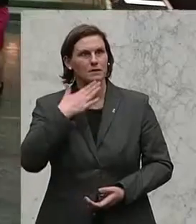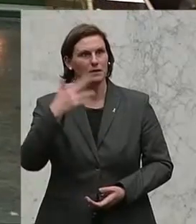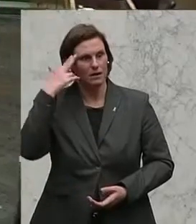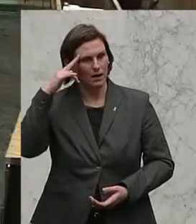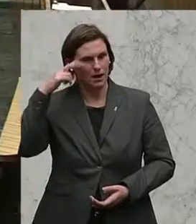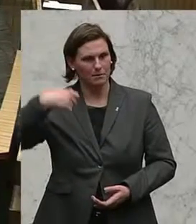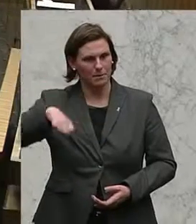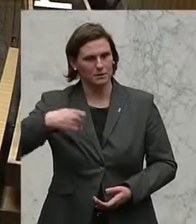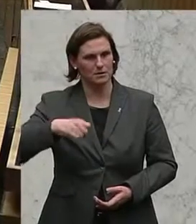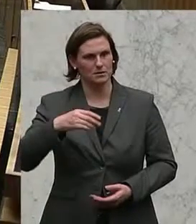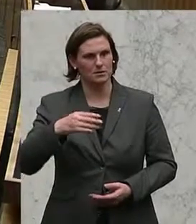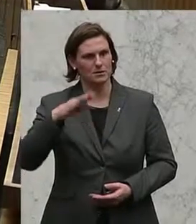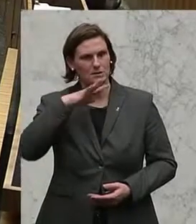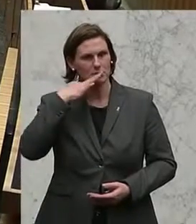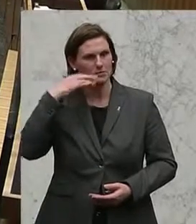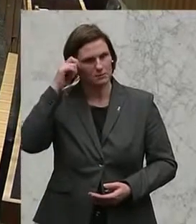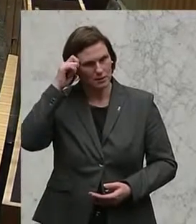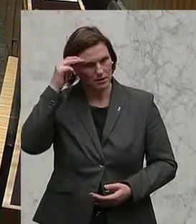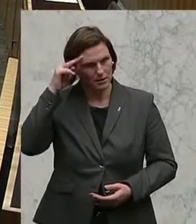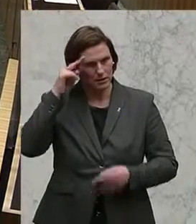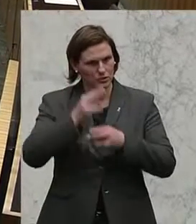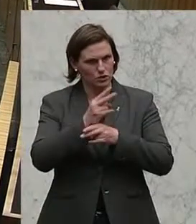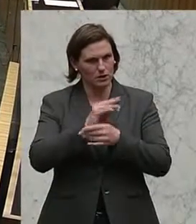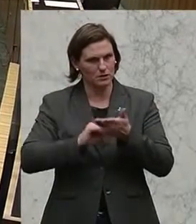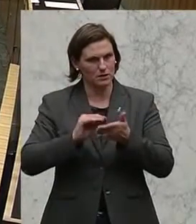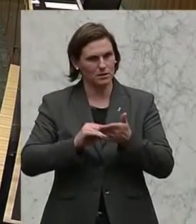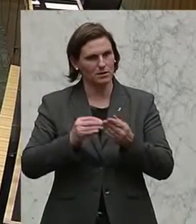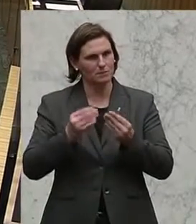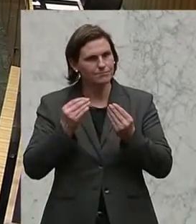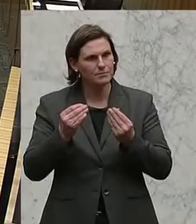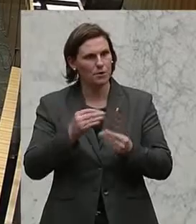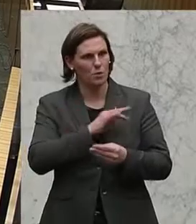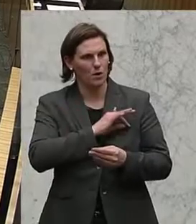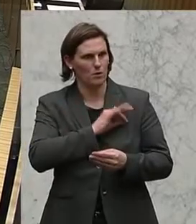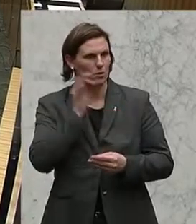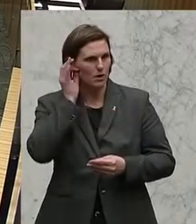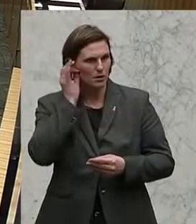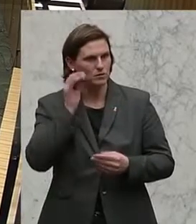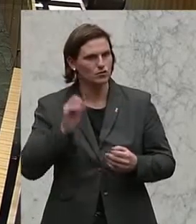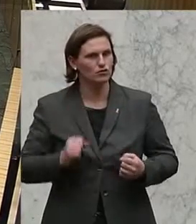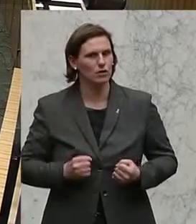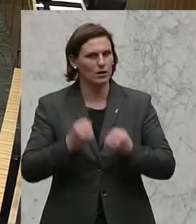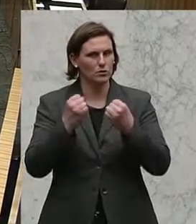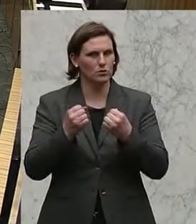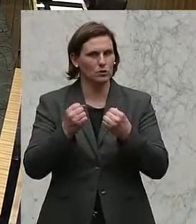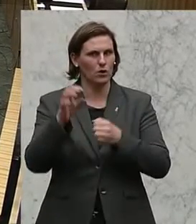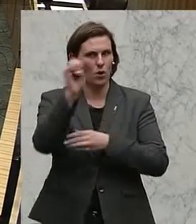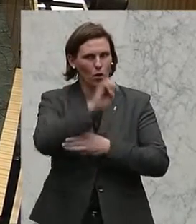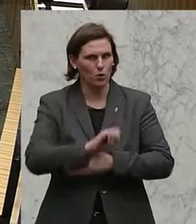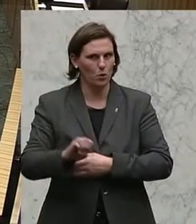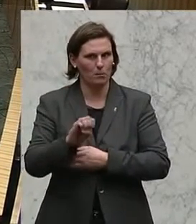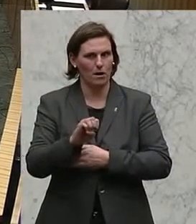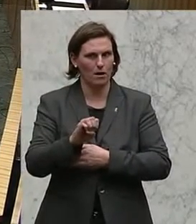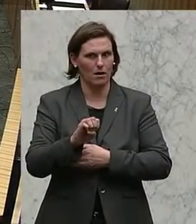Eva-Maria Himmelbauer von der ÖVP ist die nächste Rednerin. Die Stärkung des europäischen Binnenmarktes ist in vielerlei